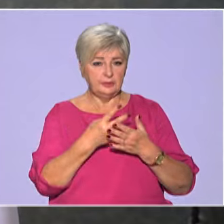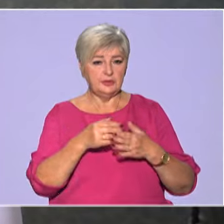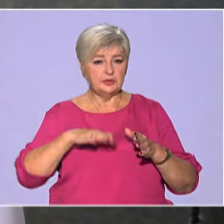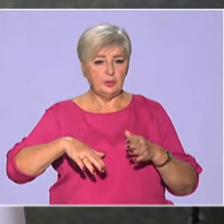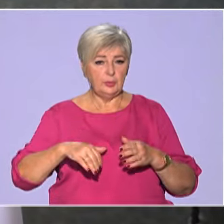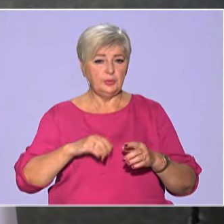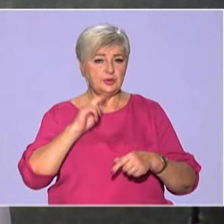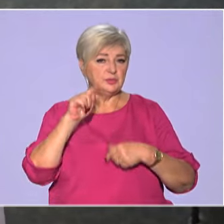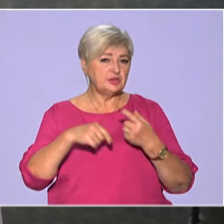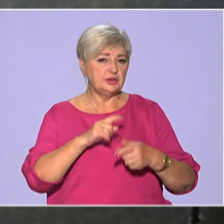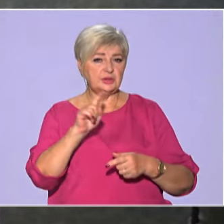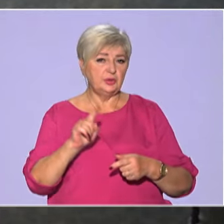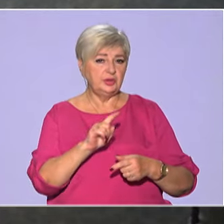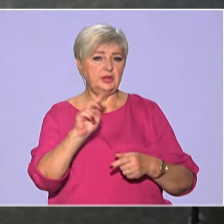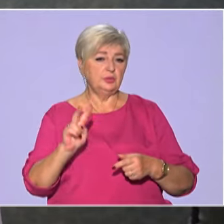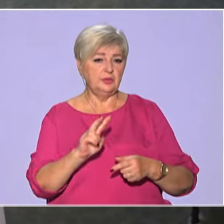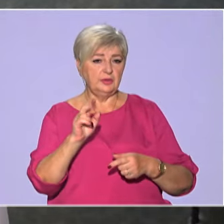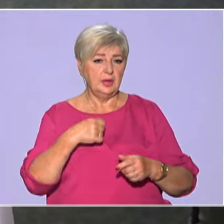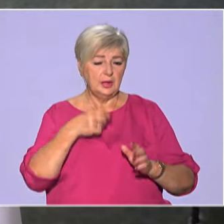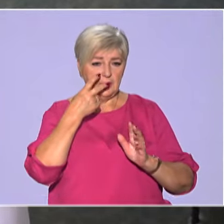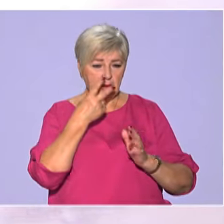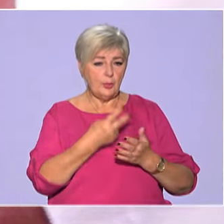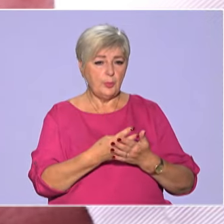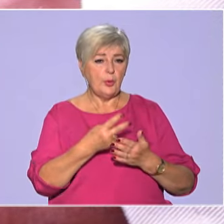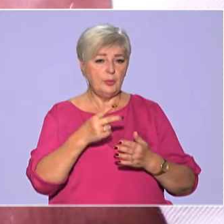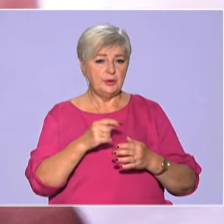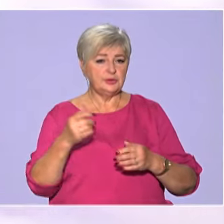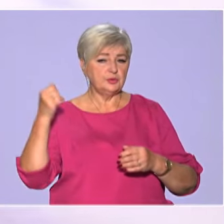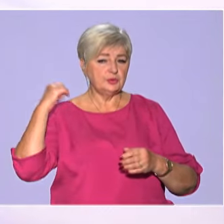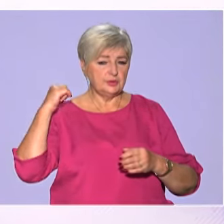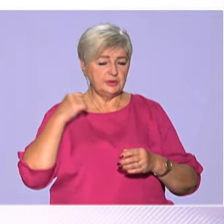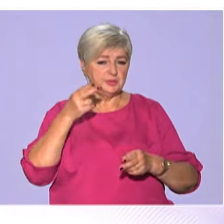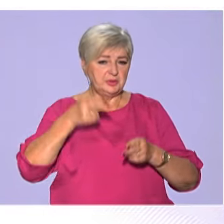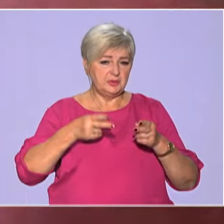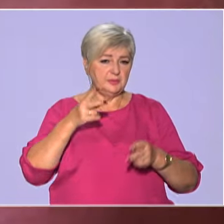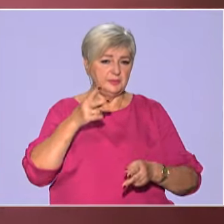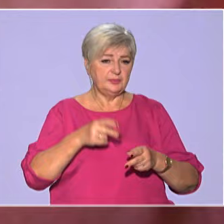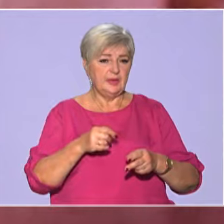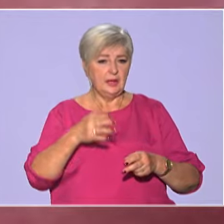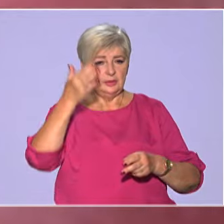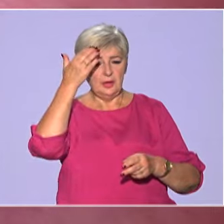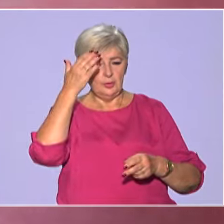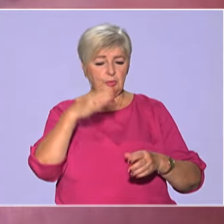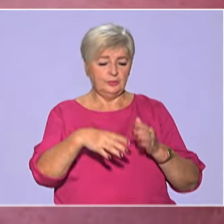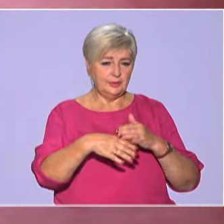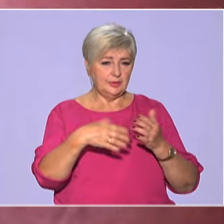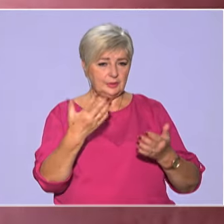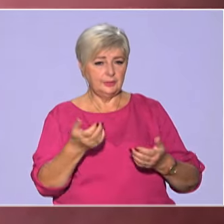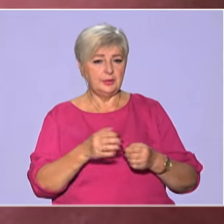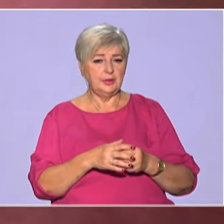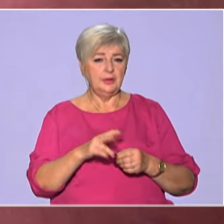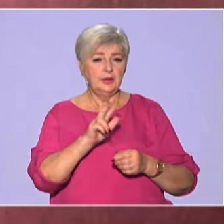десь за годину-дві, я потім вже побачив, що в мене є поранення на спині, на стопі, на голові. Три доби